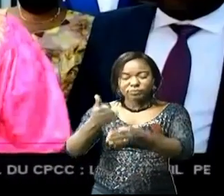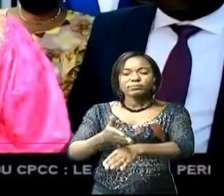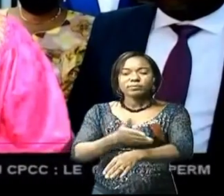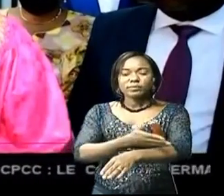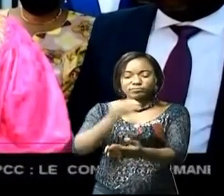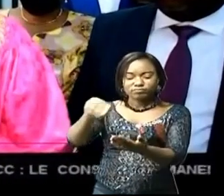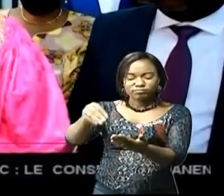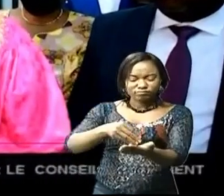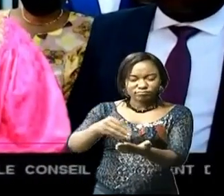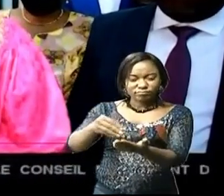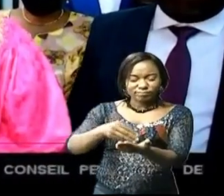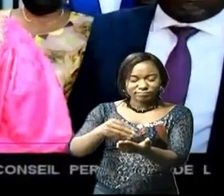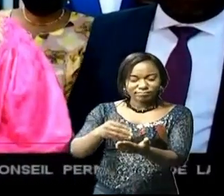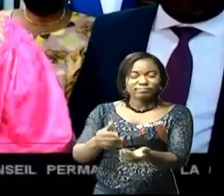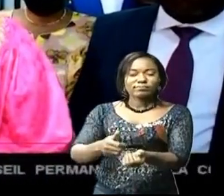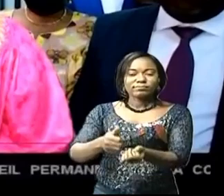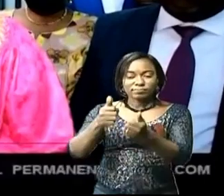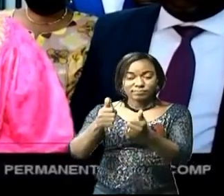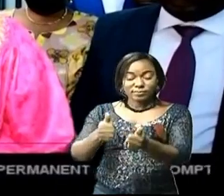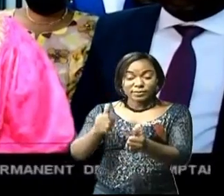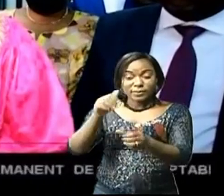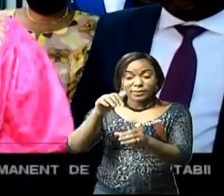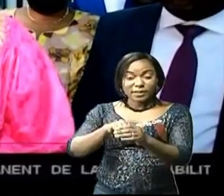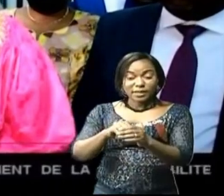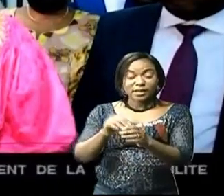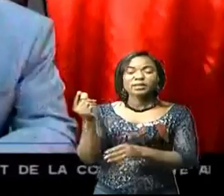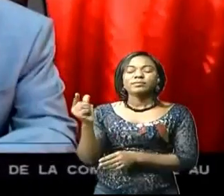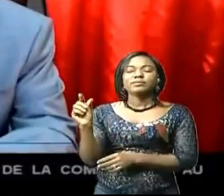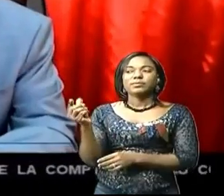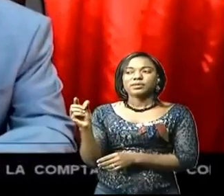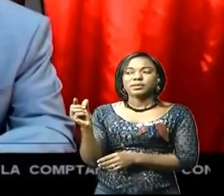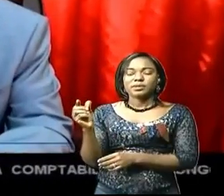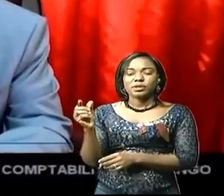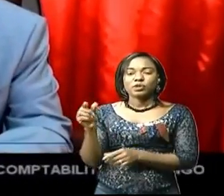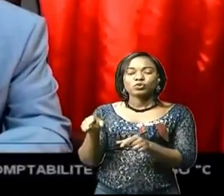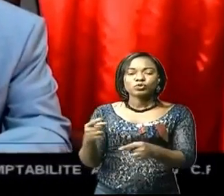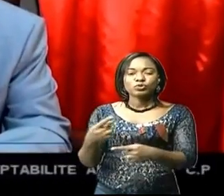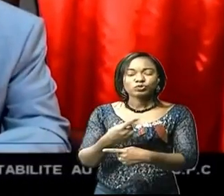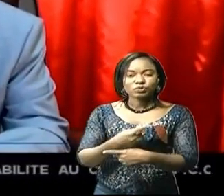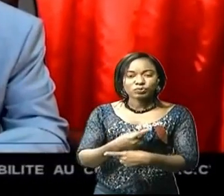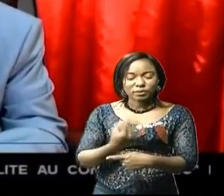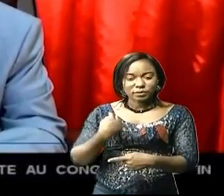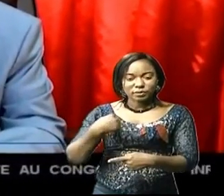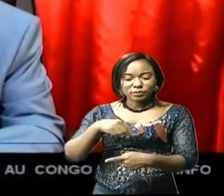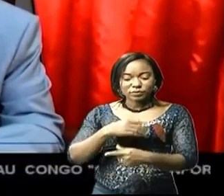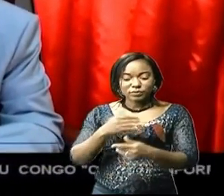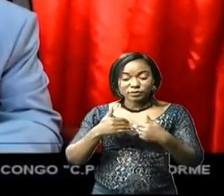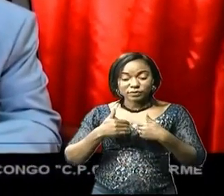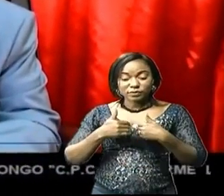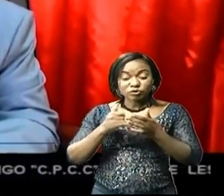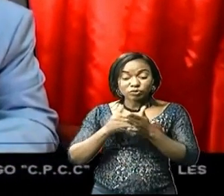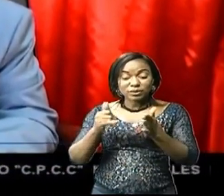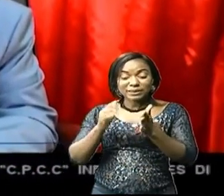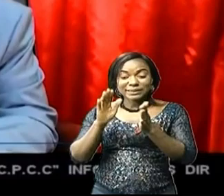recettes spécialement dans les secteurs miniers où aujourd'hui nous avons 65% de notre